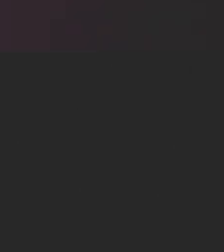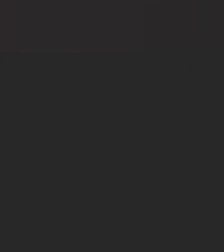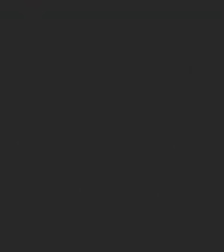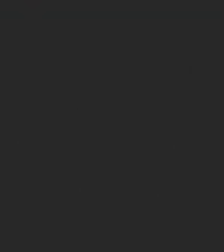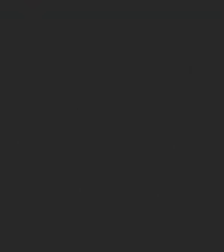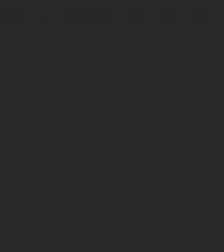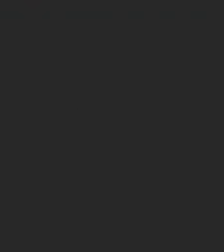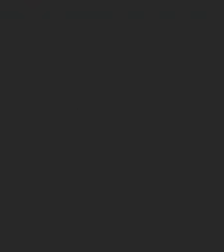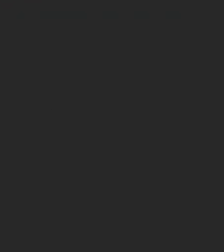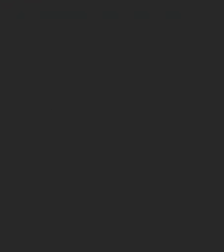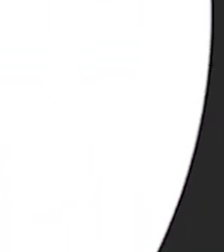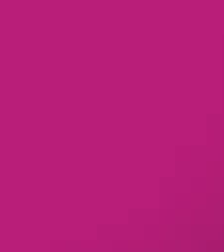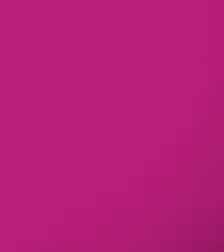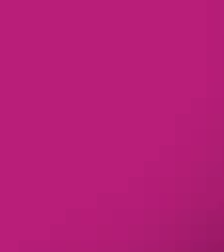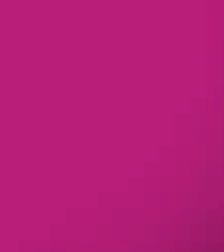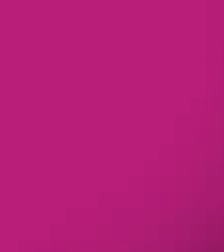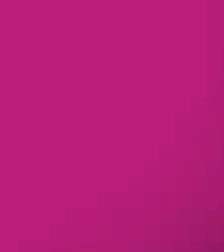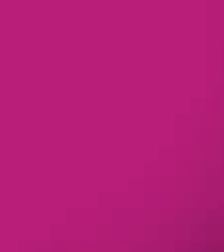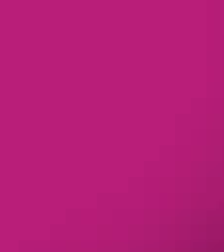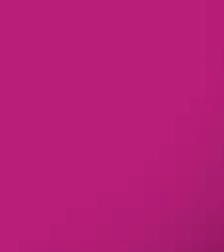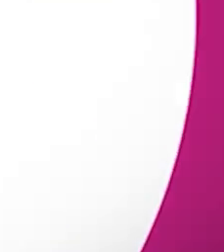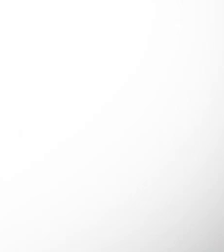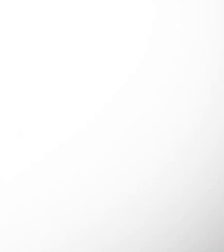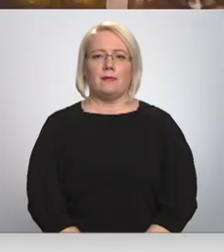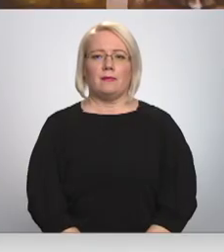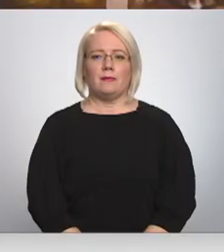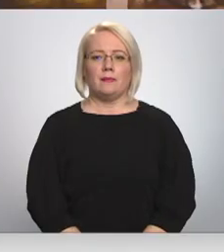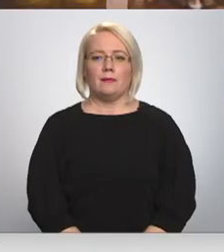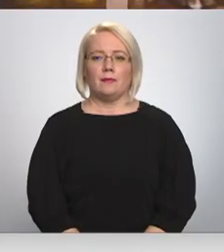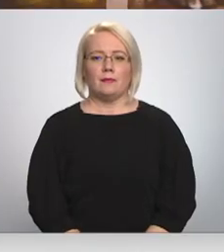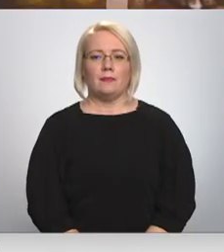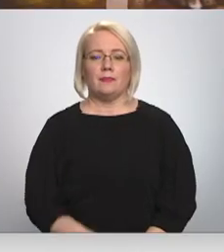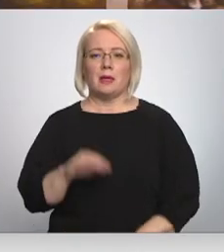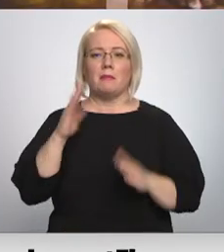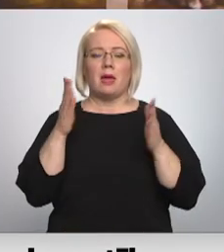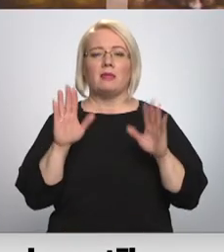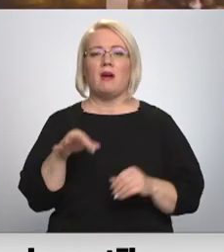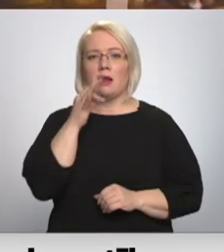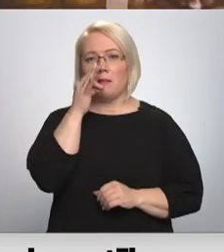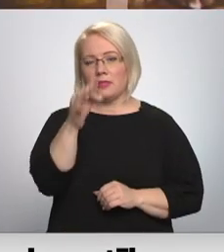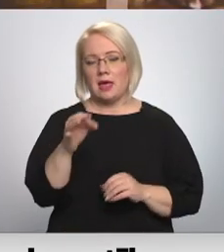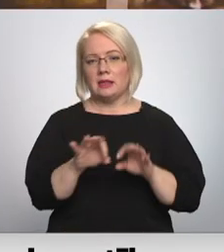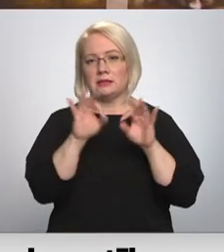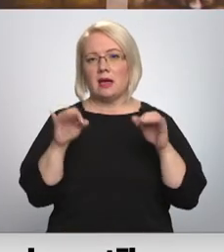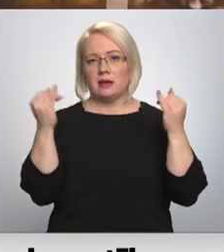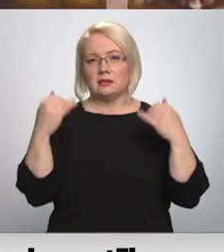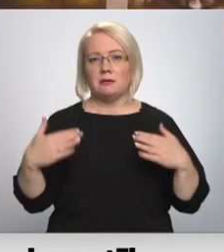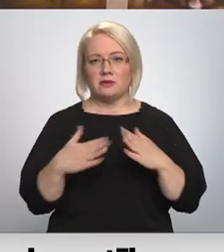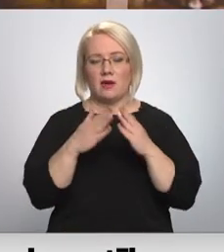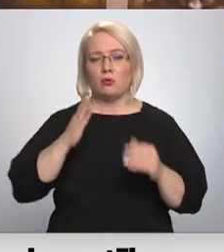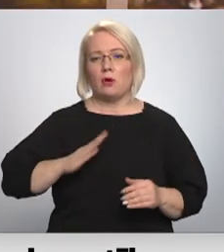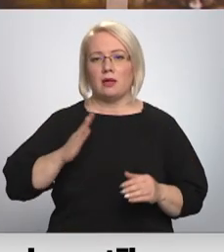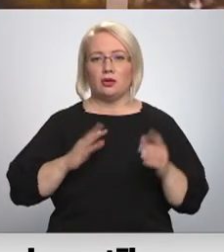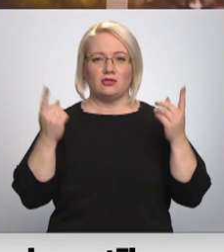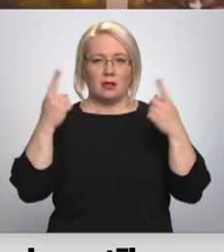Re, visi ēters ir te! Nu jau varam teikt, ka sācies Ziemassvētku gaidīšanas